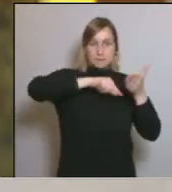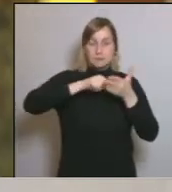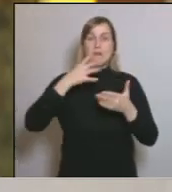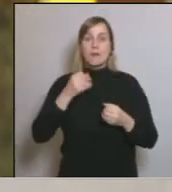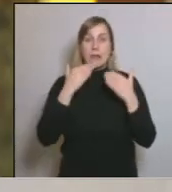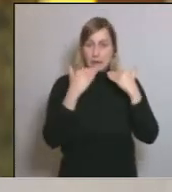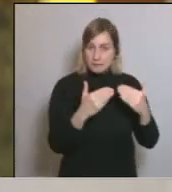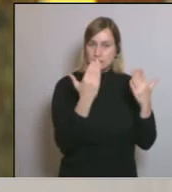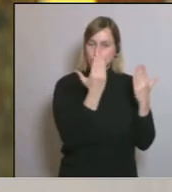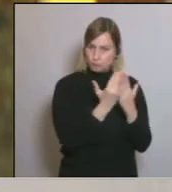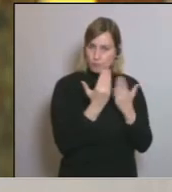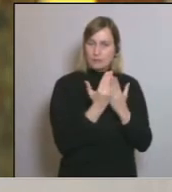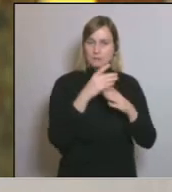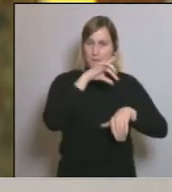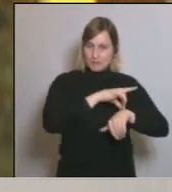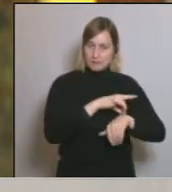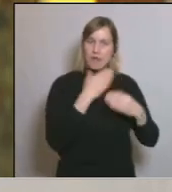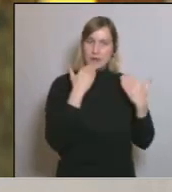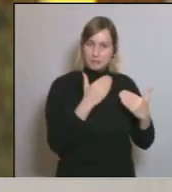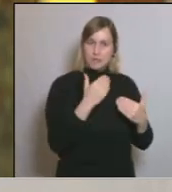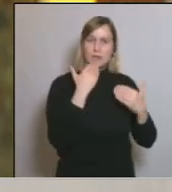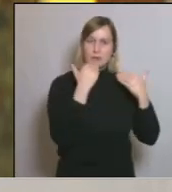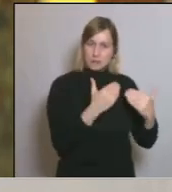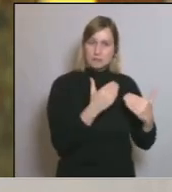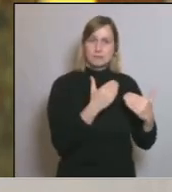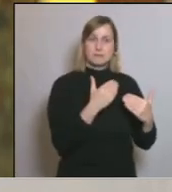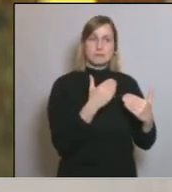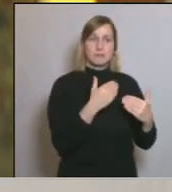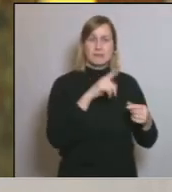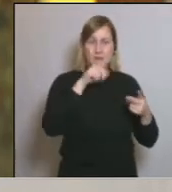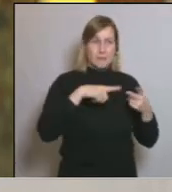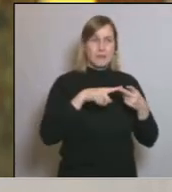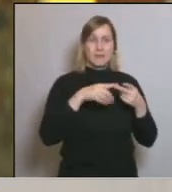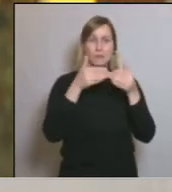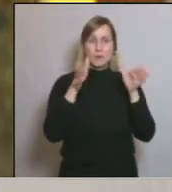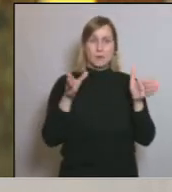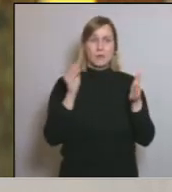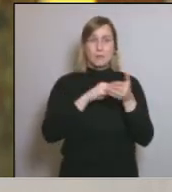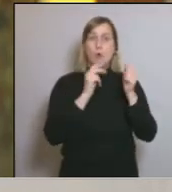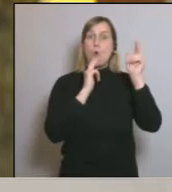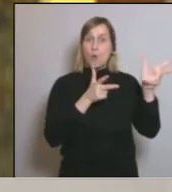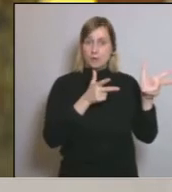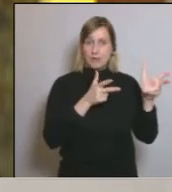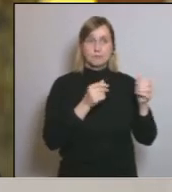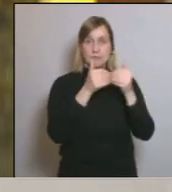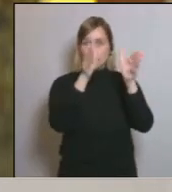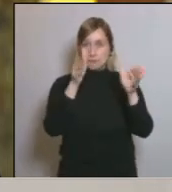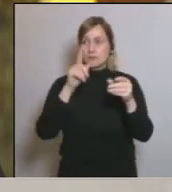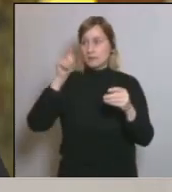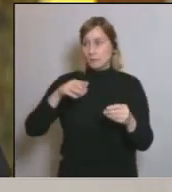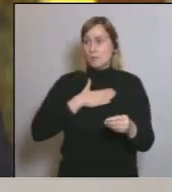Medicina. Moltíssimes gràcies. Moltíssimes gràcies. Hem començat a obrir hotels, i haurem de fer segurament